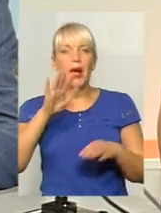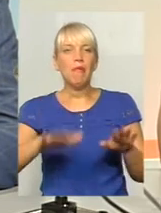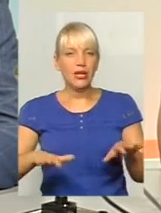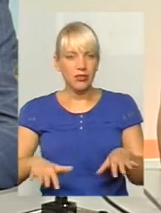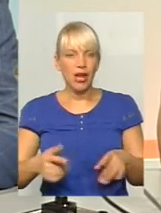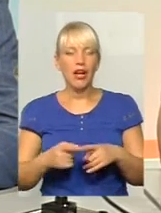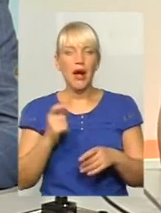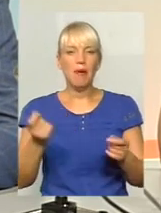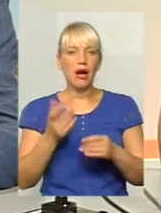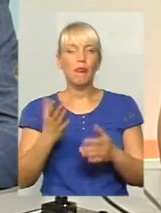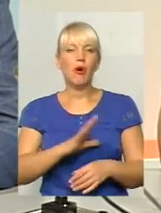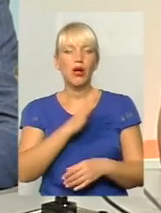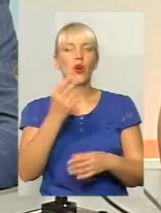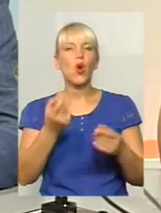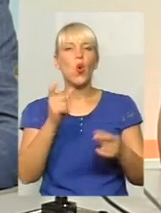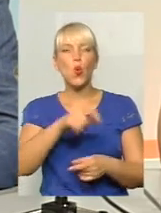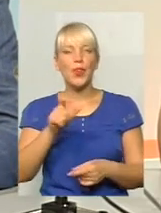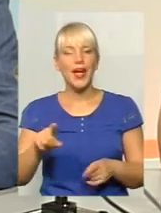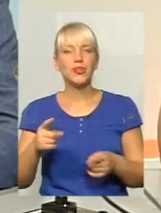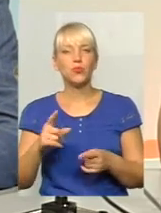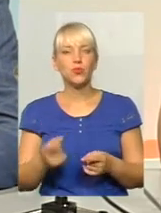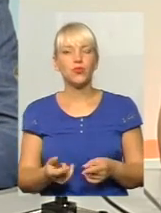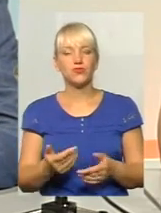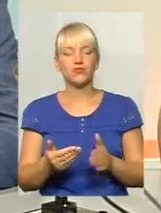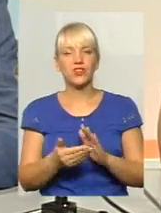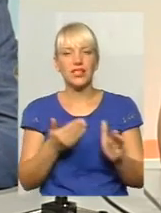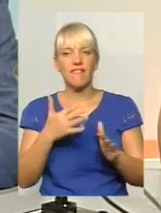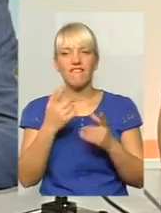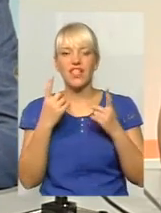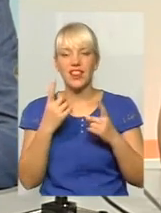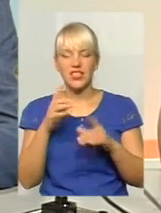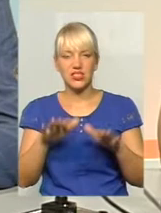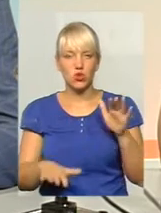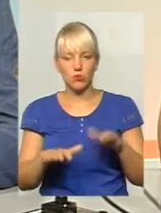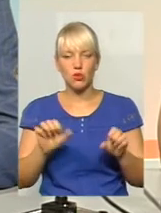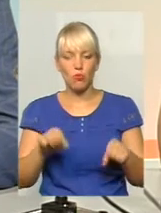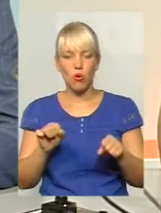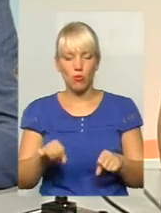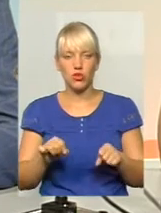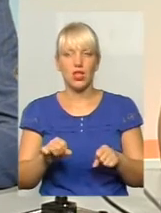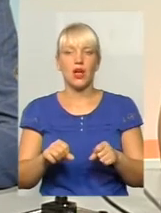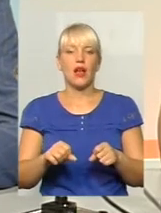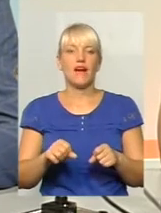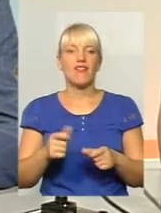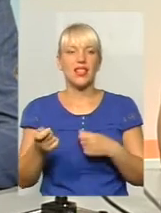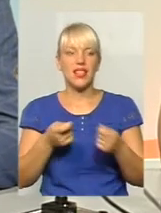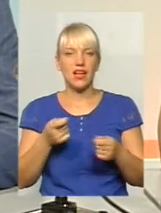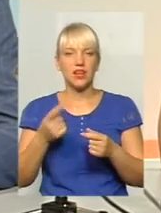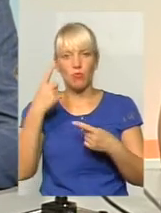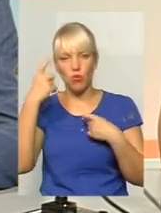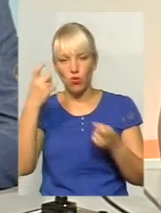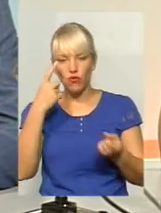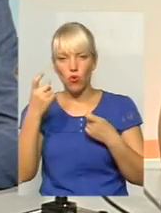людей. Тому виникає великі сумнів з проможності міської влади поінформувати місто Хмельницькій